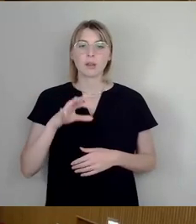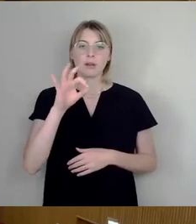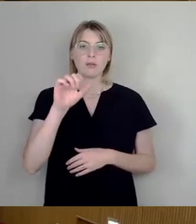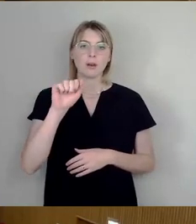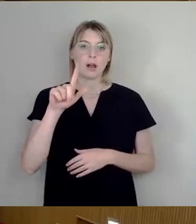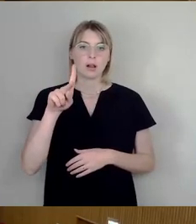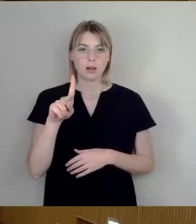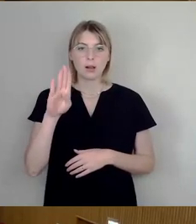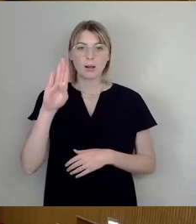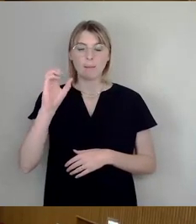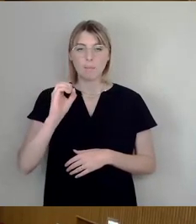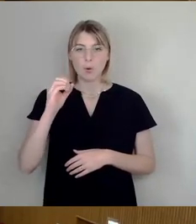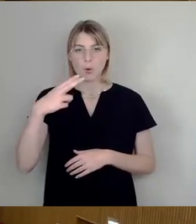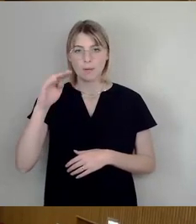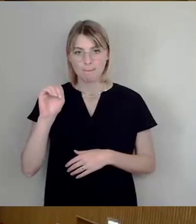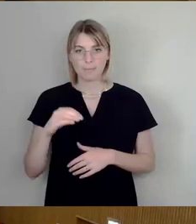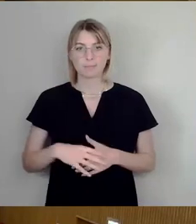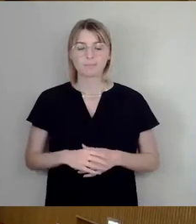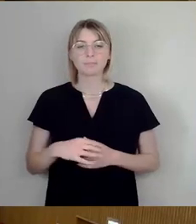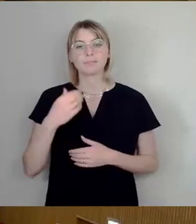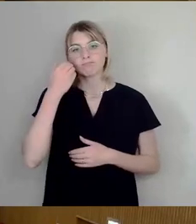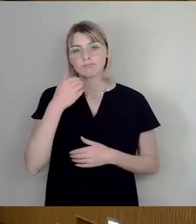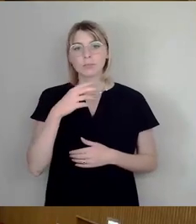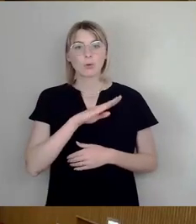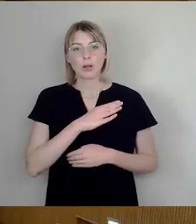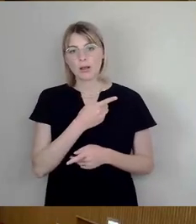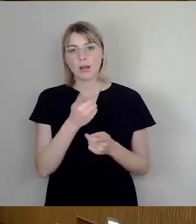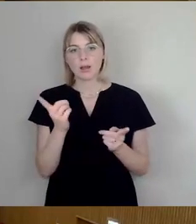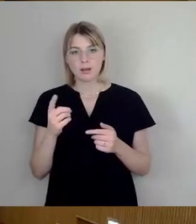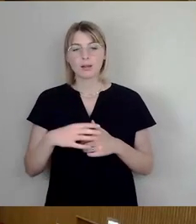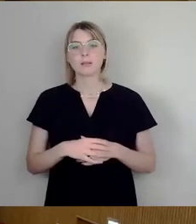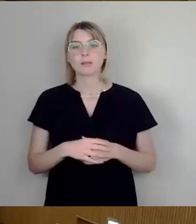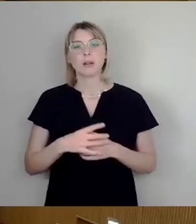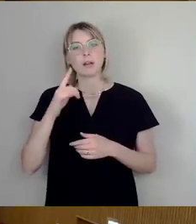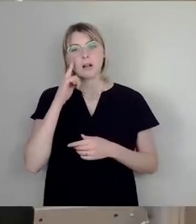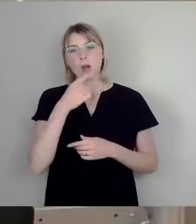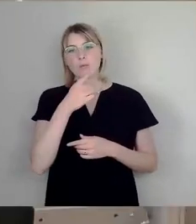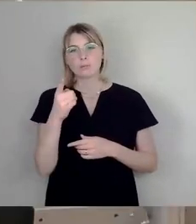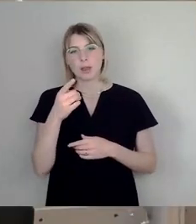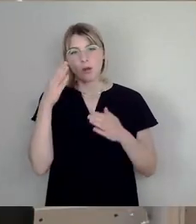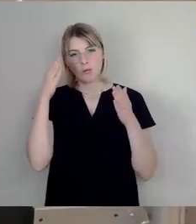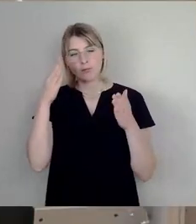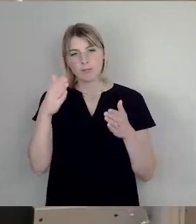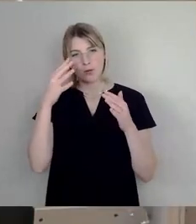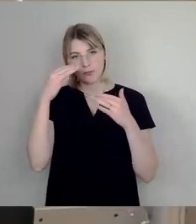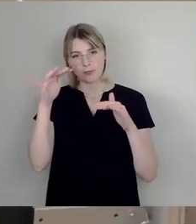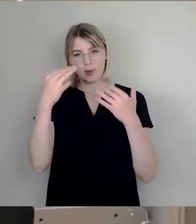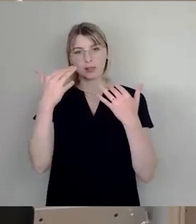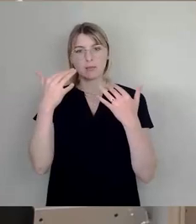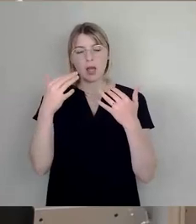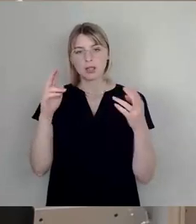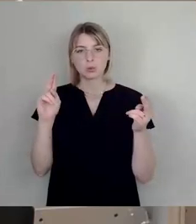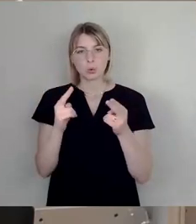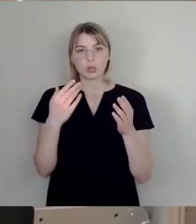Kolleginnen und Kollegen, lieber erster Bürgermeister, so spät. Ich denke mal, die Aufmerksamkeitsspanne ist kurz. Und ich hoffe, dass das meine letzte Rede in